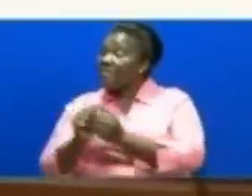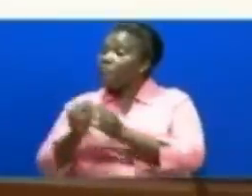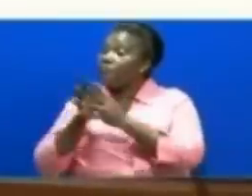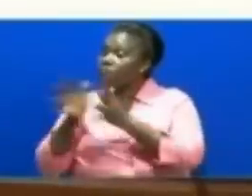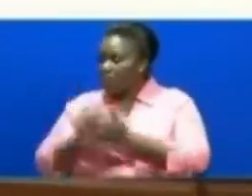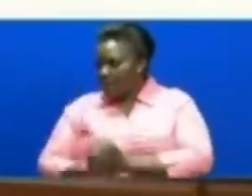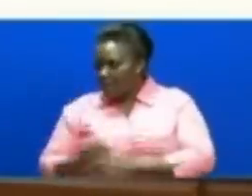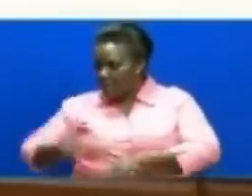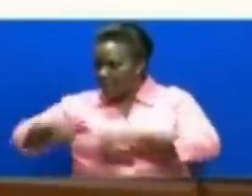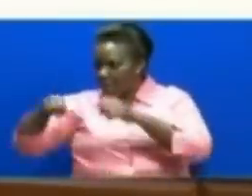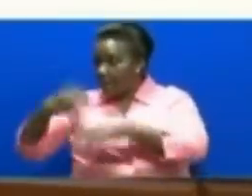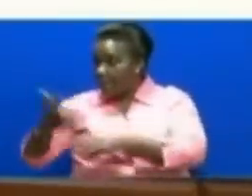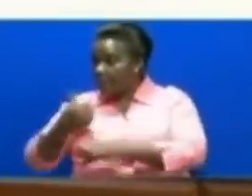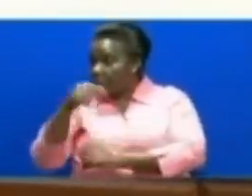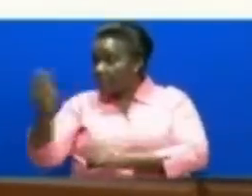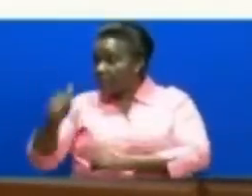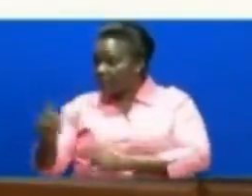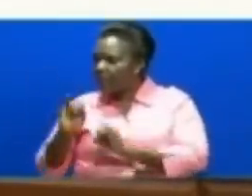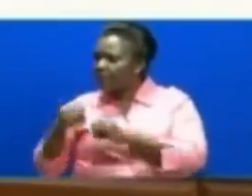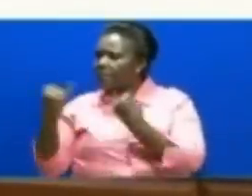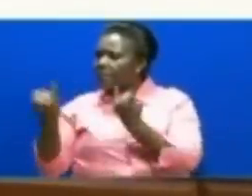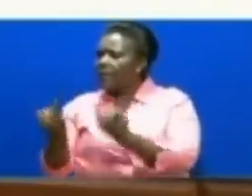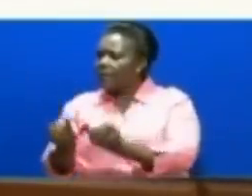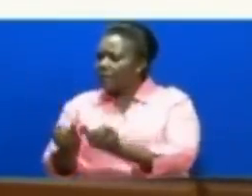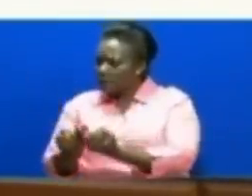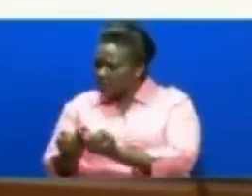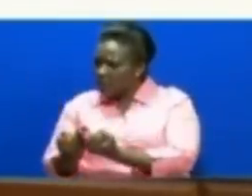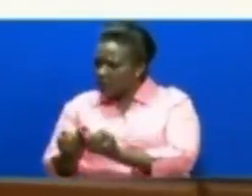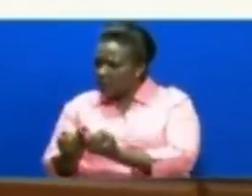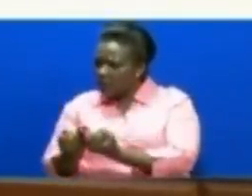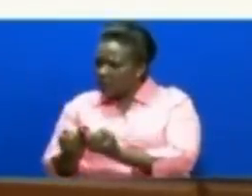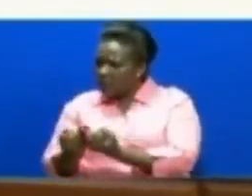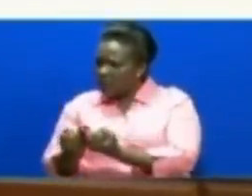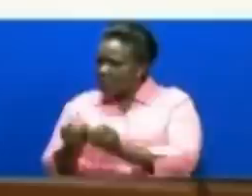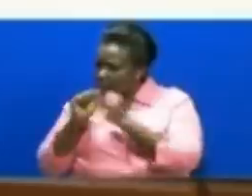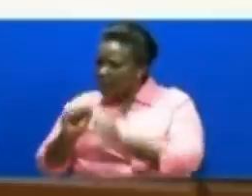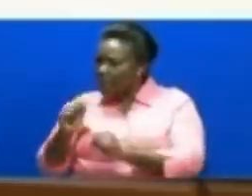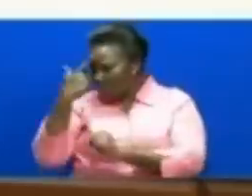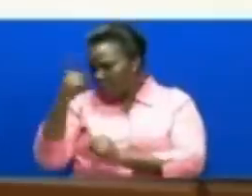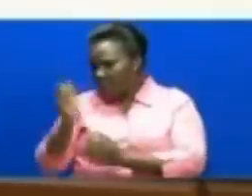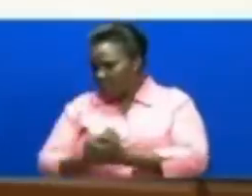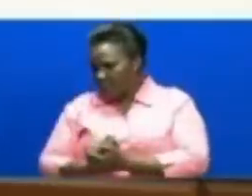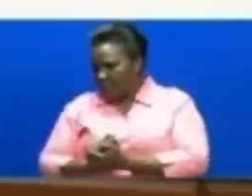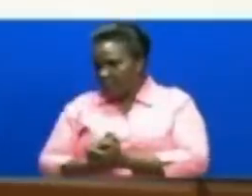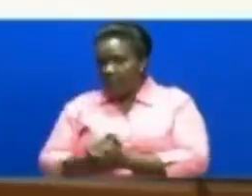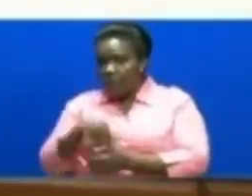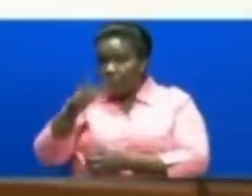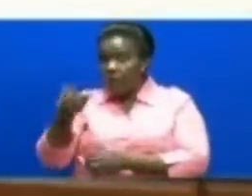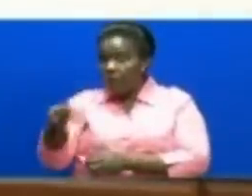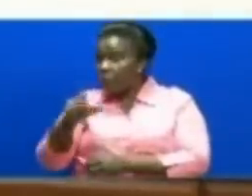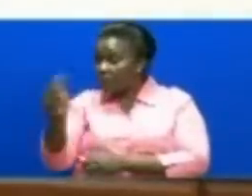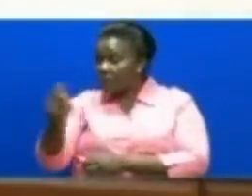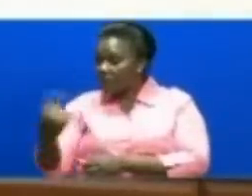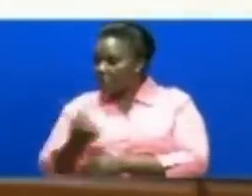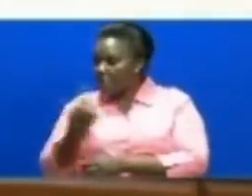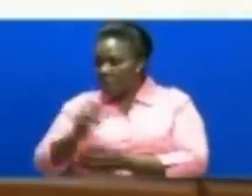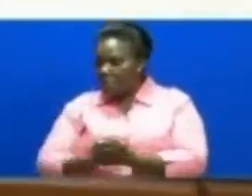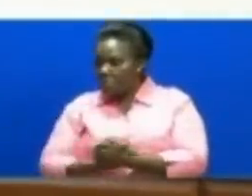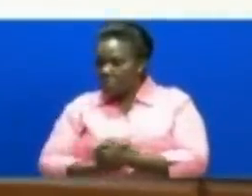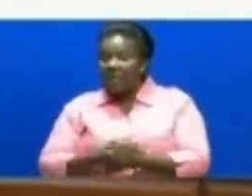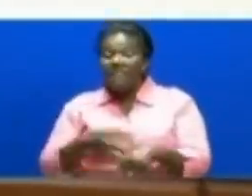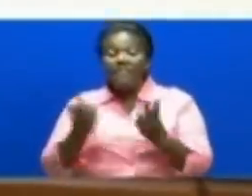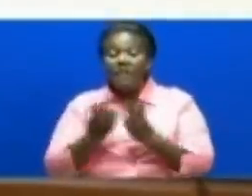ni tasisi ambayo tunaitaka ibaki kuwa ni chombo cha kuwaminika Sio tuko wa Tanzania kwa ujumla wao lakine hata kuwa lipakoni